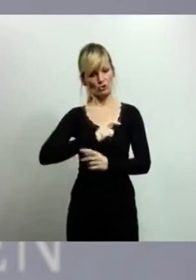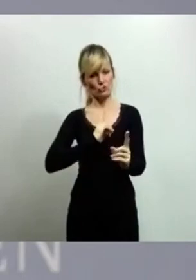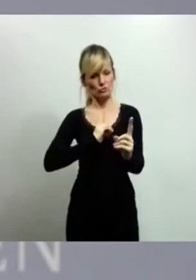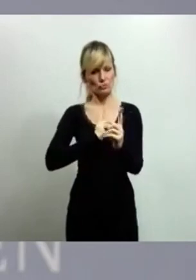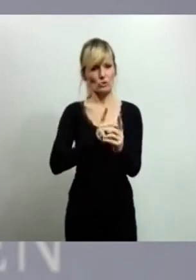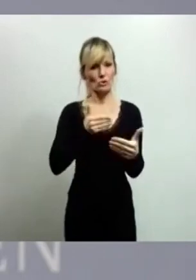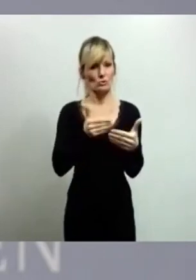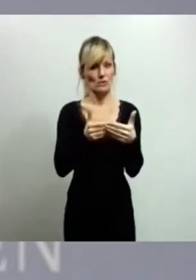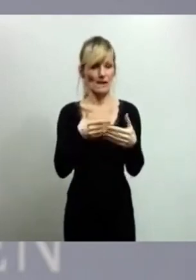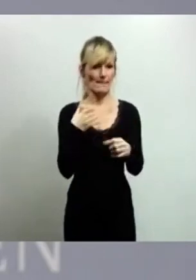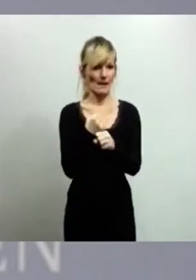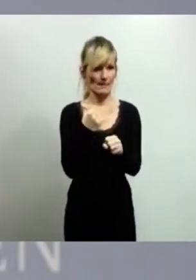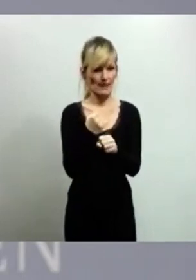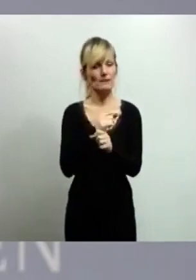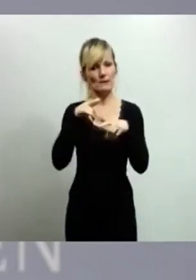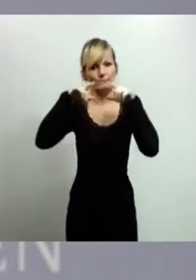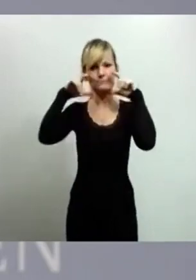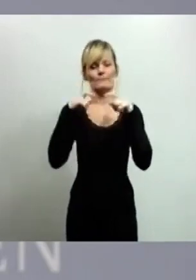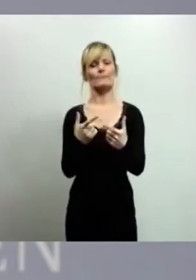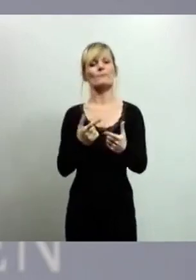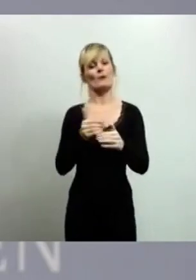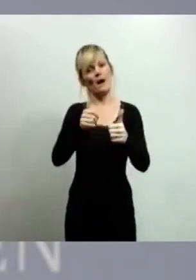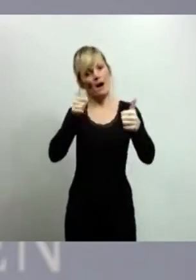ganz normale Mund-Nasen-Bedeckung tragen kann.